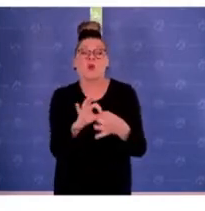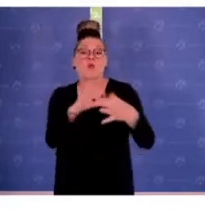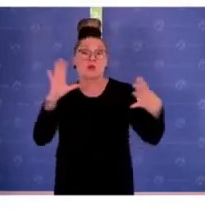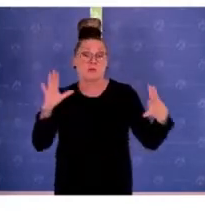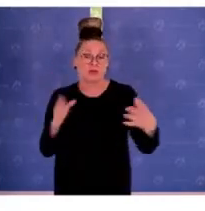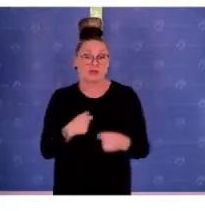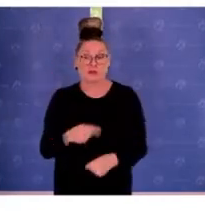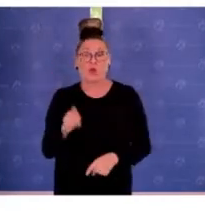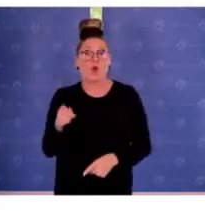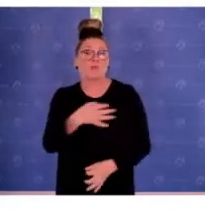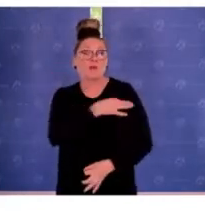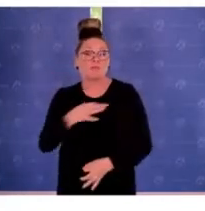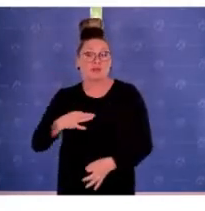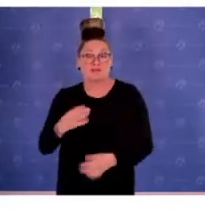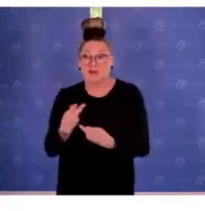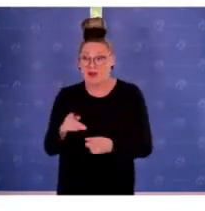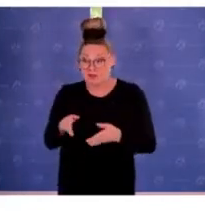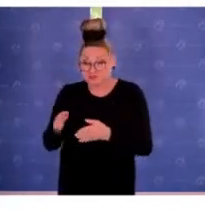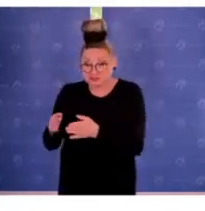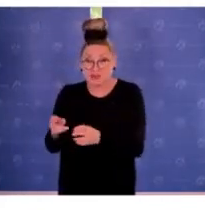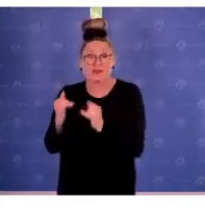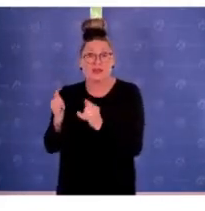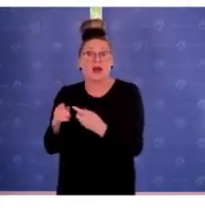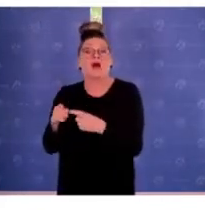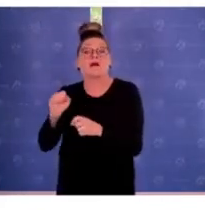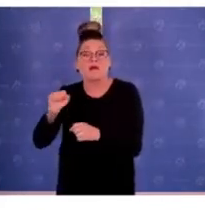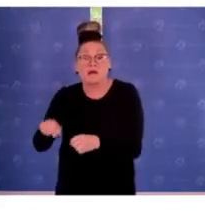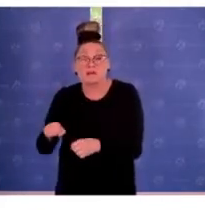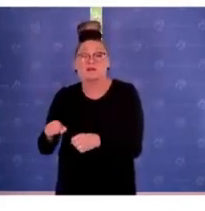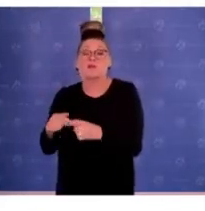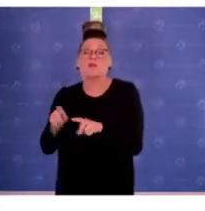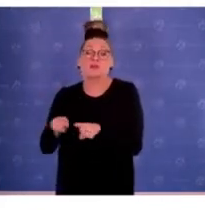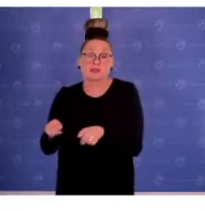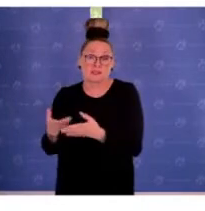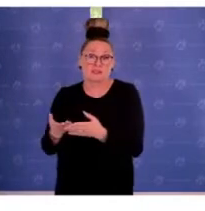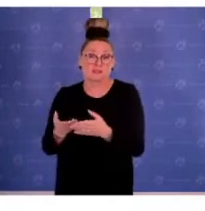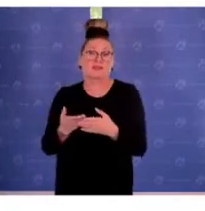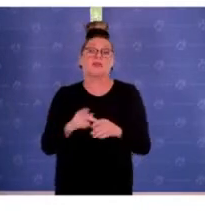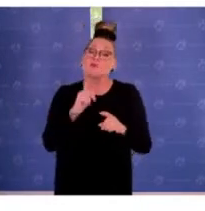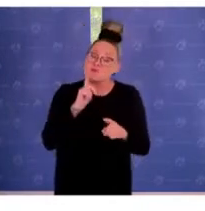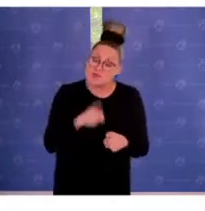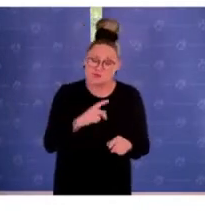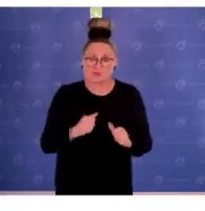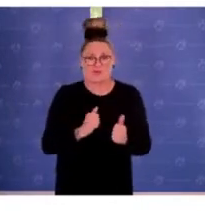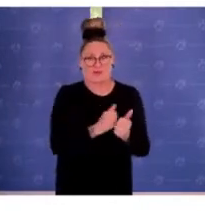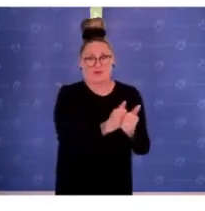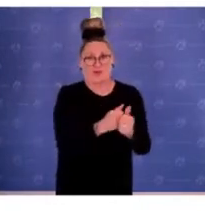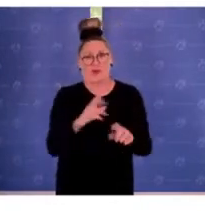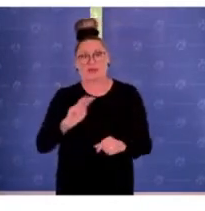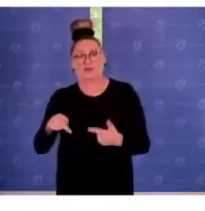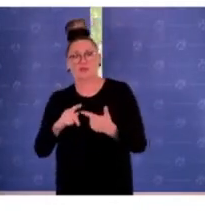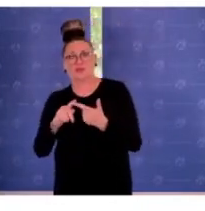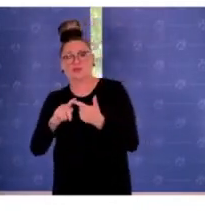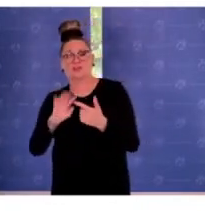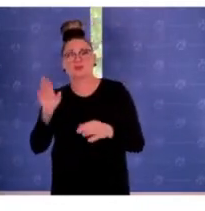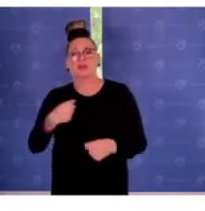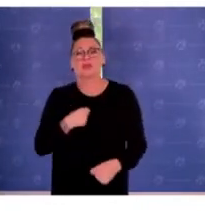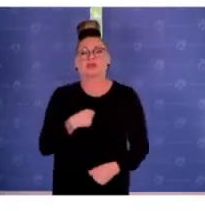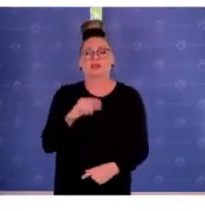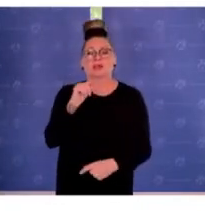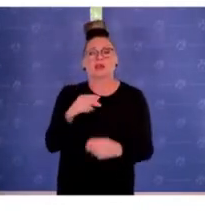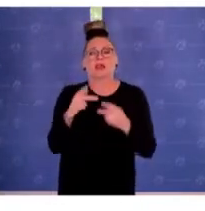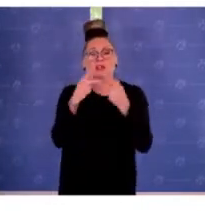quasi auf einem privatrechtlichen Weg auch verfolgt würde. Und auf der anderen Seite dieses Konzept des kleinen Zeuginnen- und